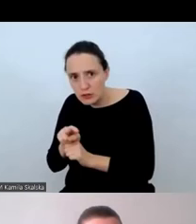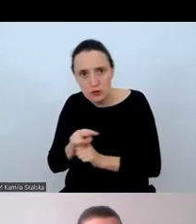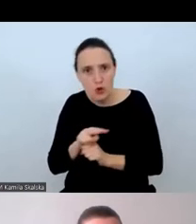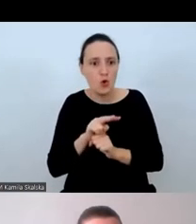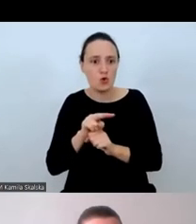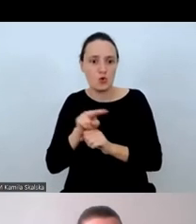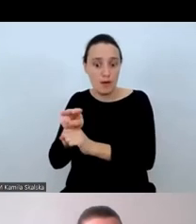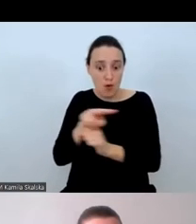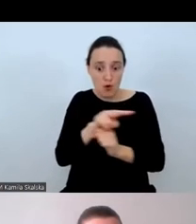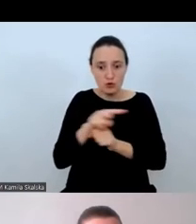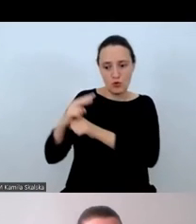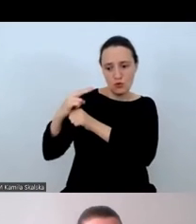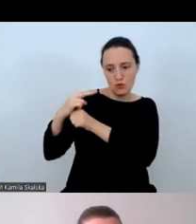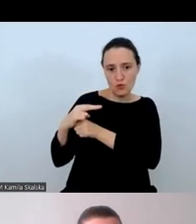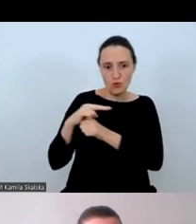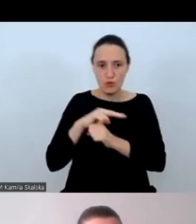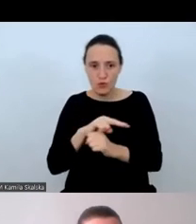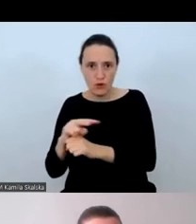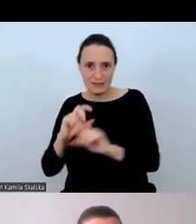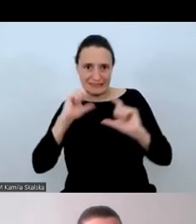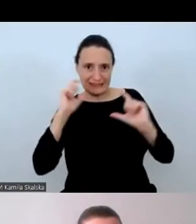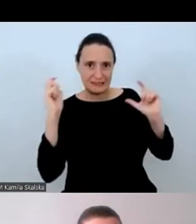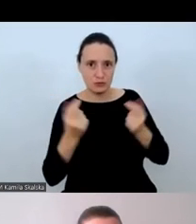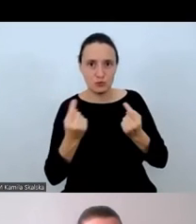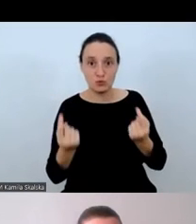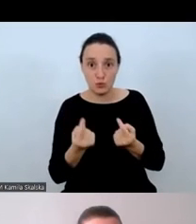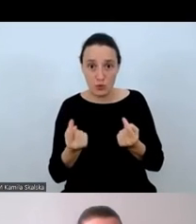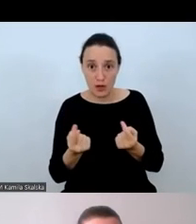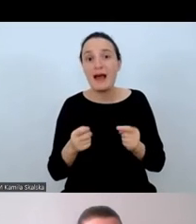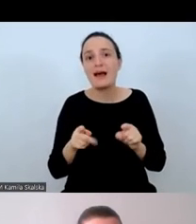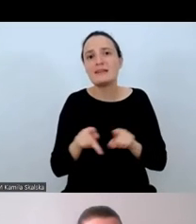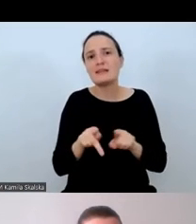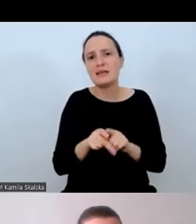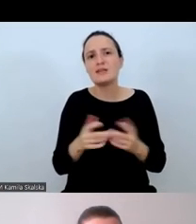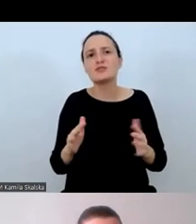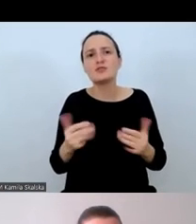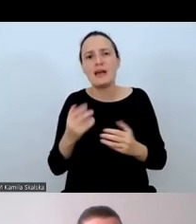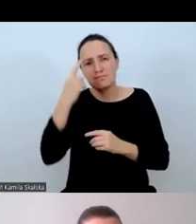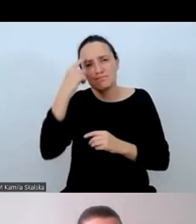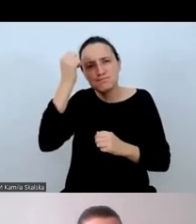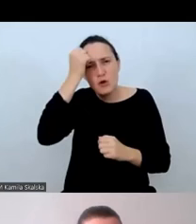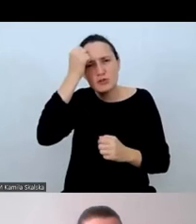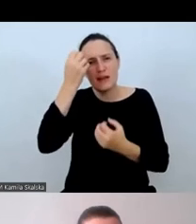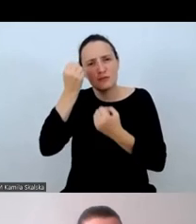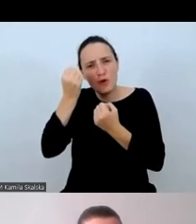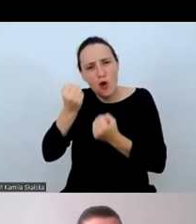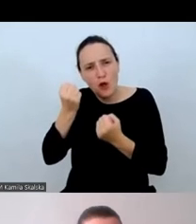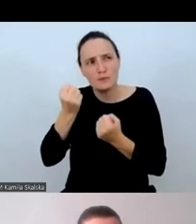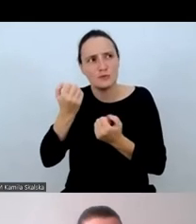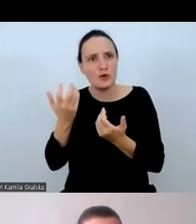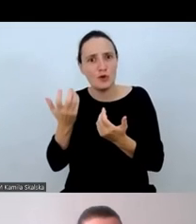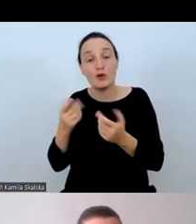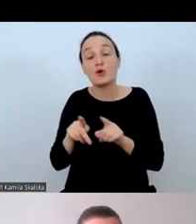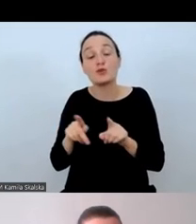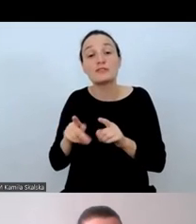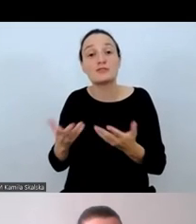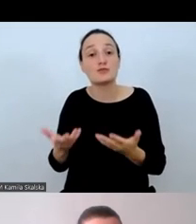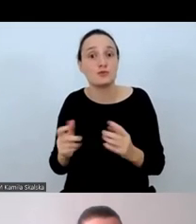tłumaczonego, a także obciążenie kognitywne, czyli coś, co